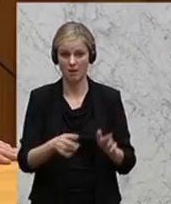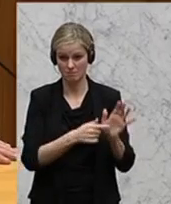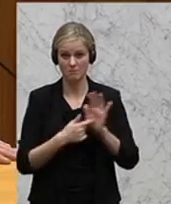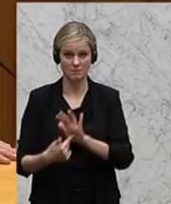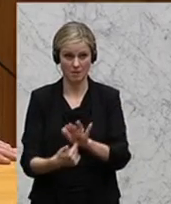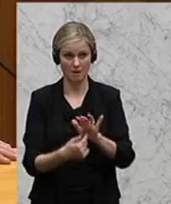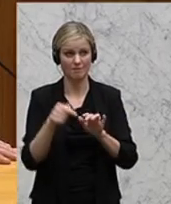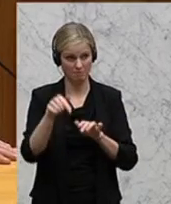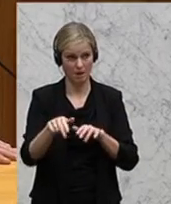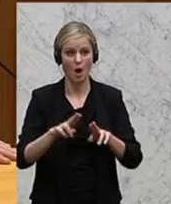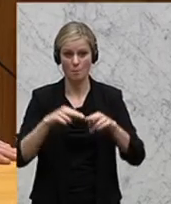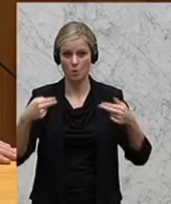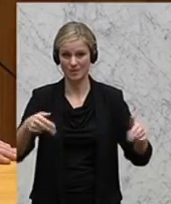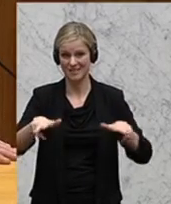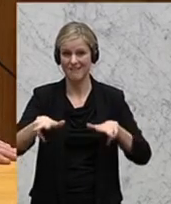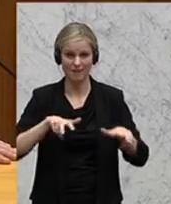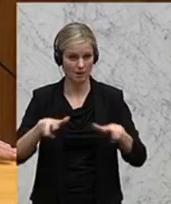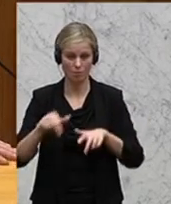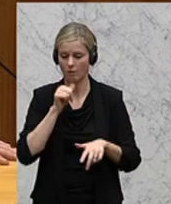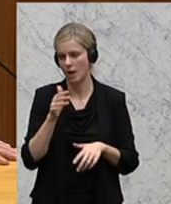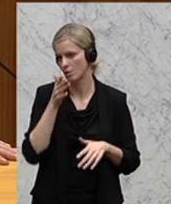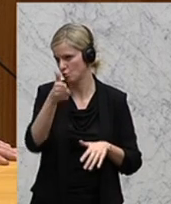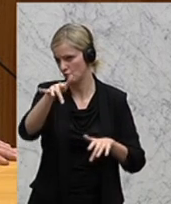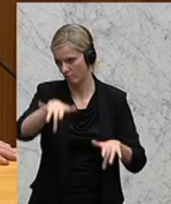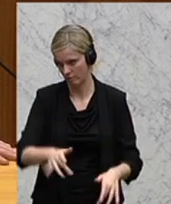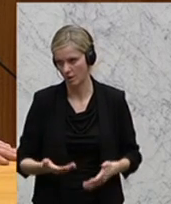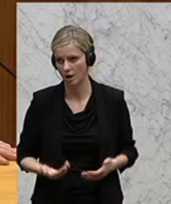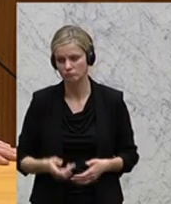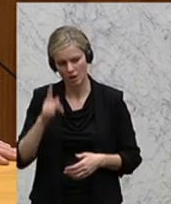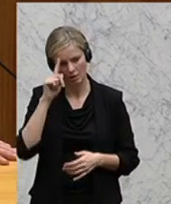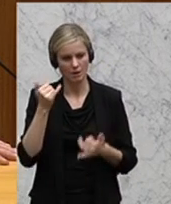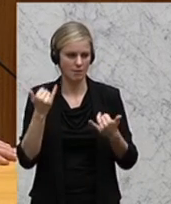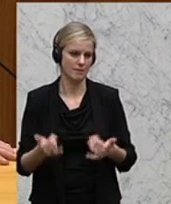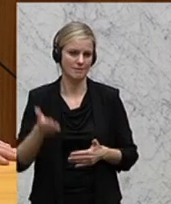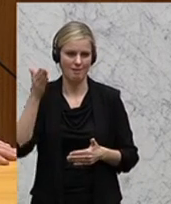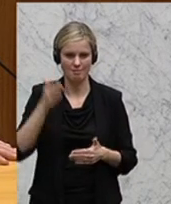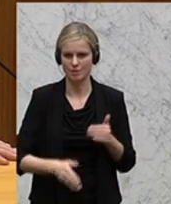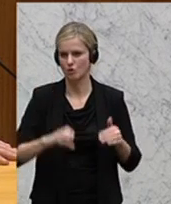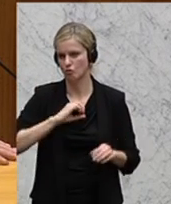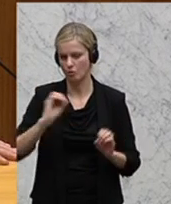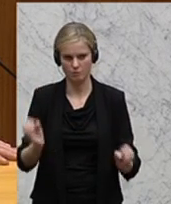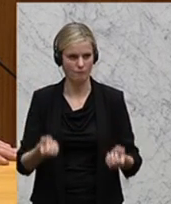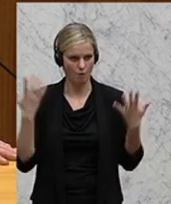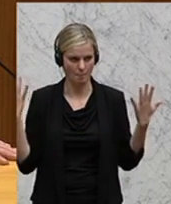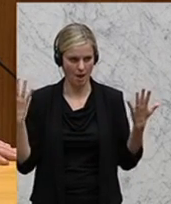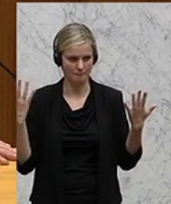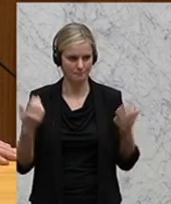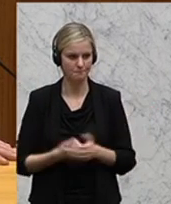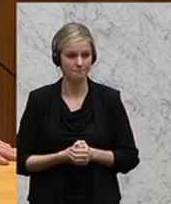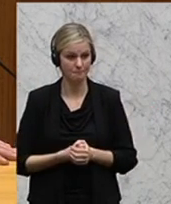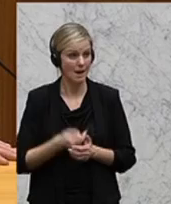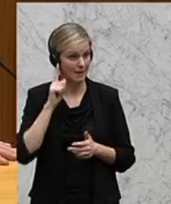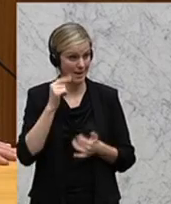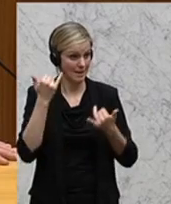Bundesregierung hat keine Zukunft. Wahrscheinlich hat sie ihre letzte Chance verspielt. Das, was Sie hier angemeldet haben, Herr